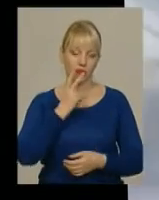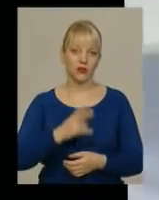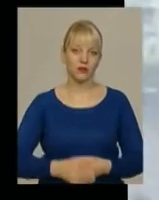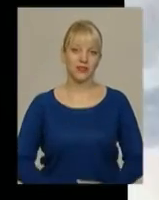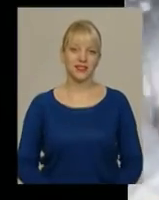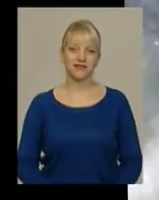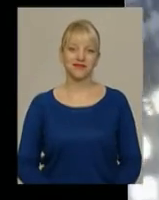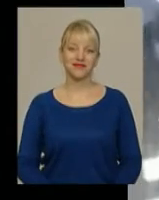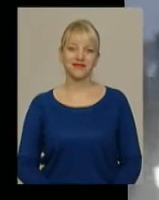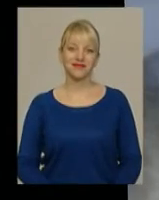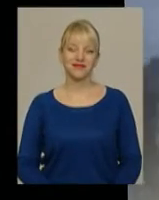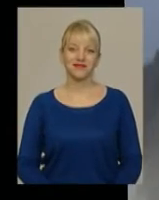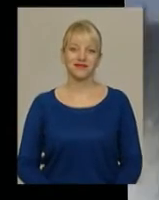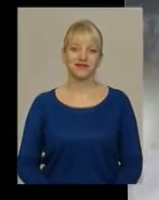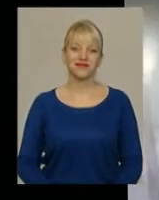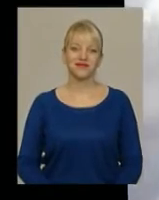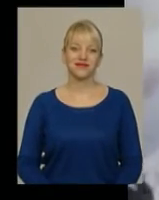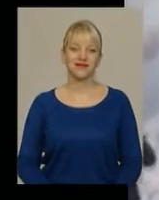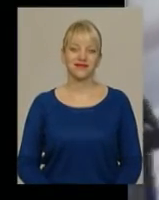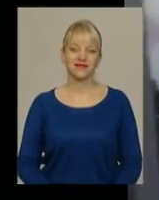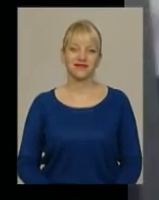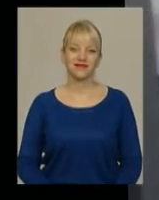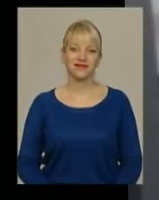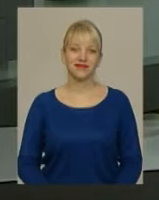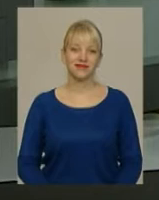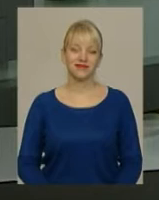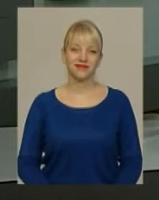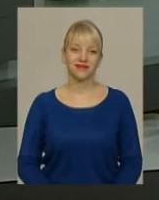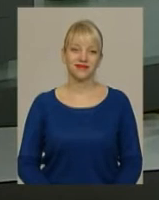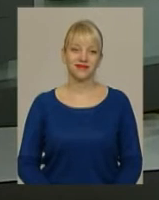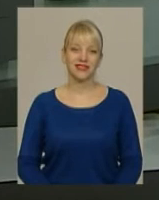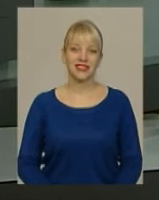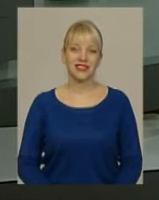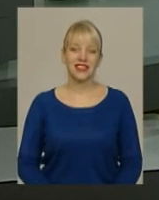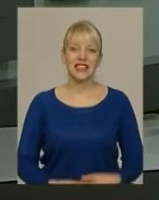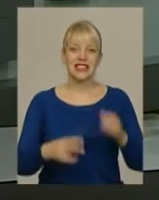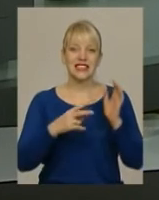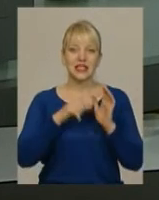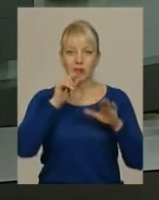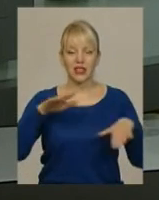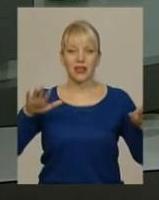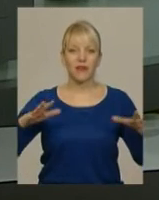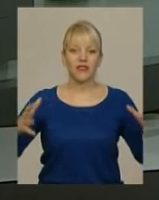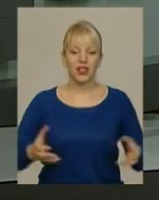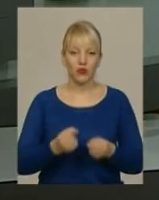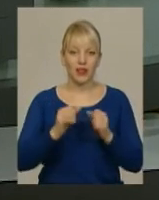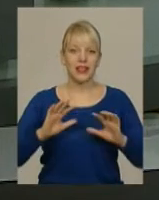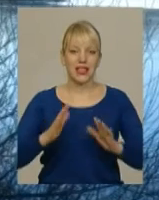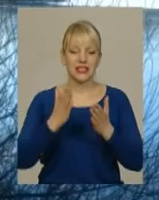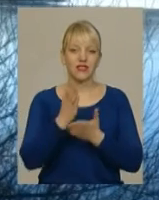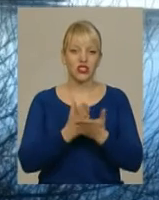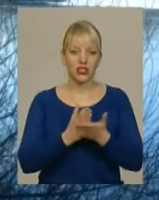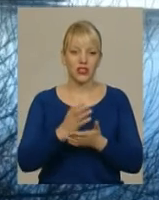Ярослава Антушевська, Олександр Горішевський. Новини. Поділля. Центр. Сімох лебедів рятували надзвичайники у Старій Синяві.